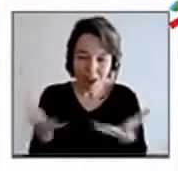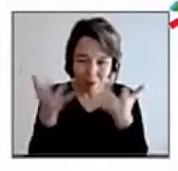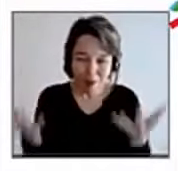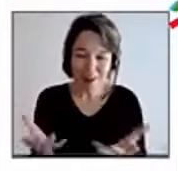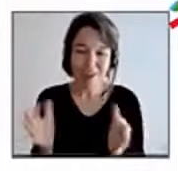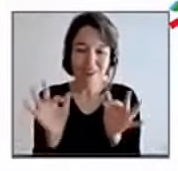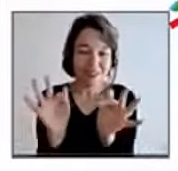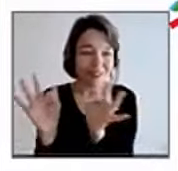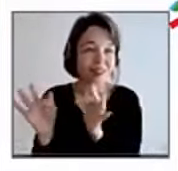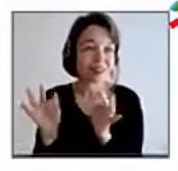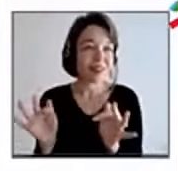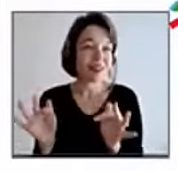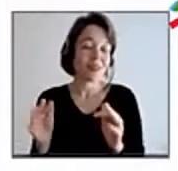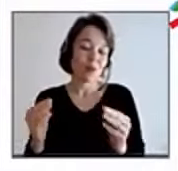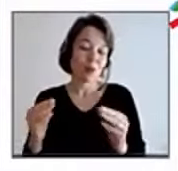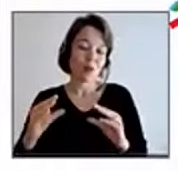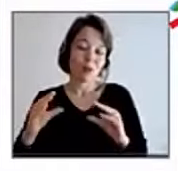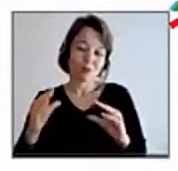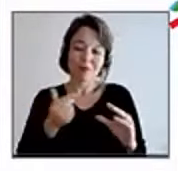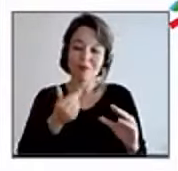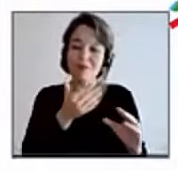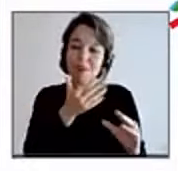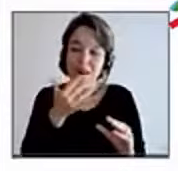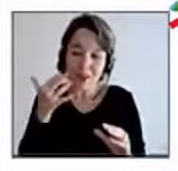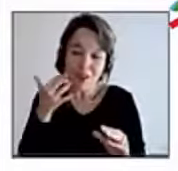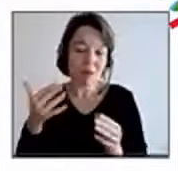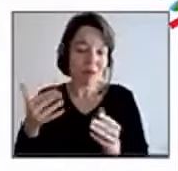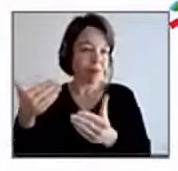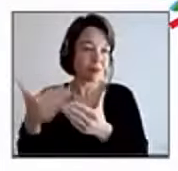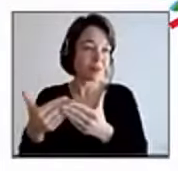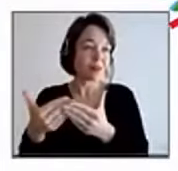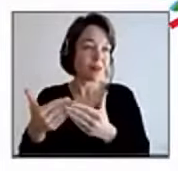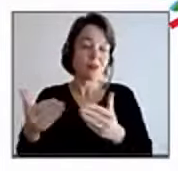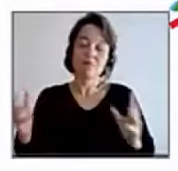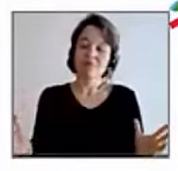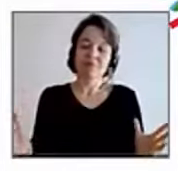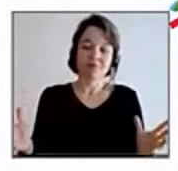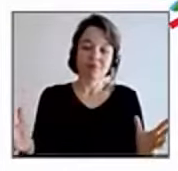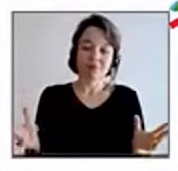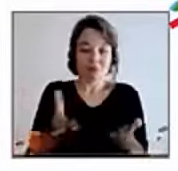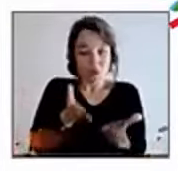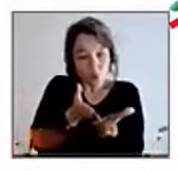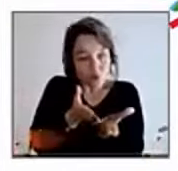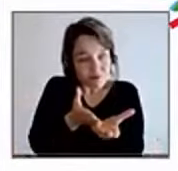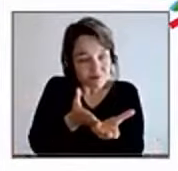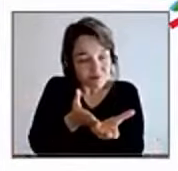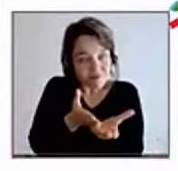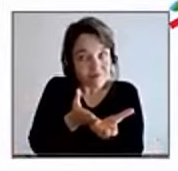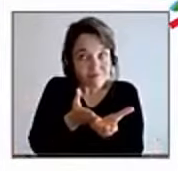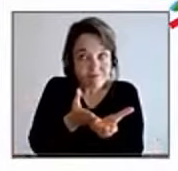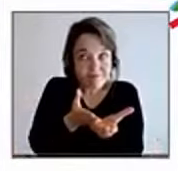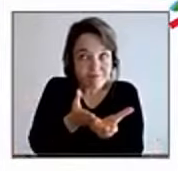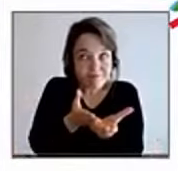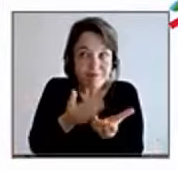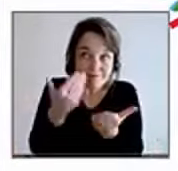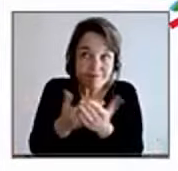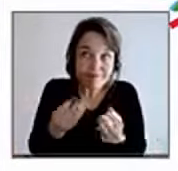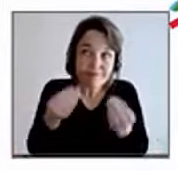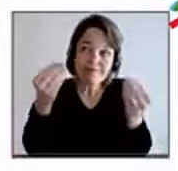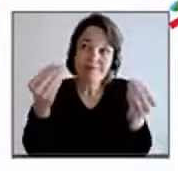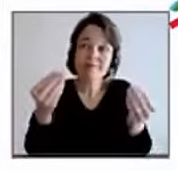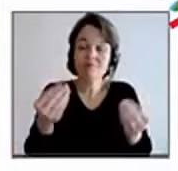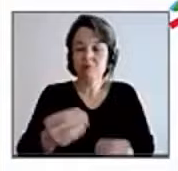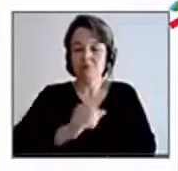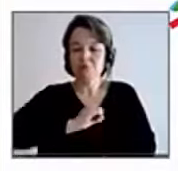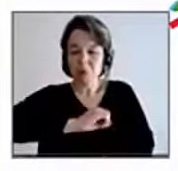collaborateurs. Donc, faut qu'elle dépasse, pour avoir du sens, il faut qu'elle contribue à une cause plus grande maintenant que la performance économique et